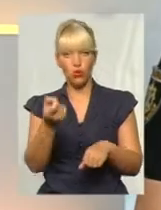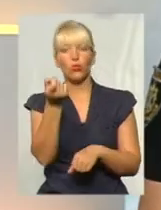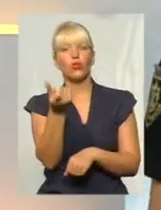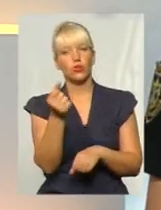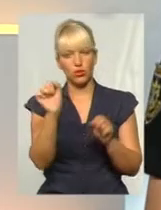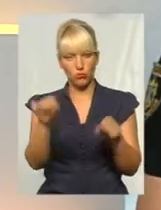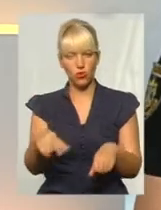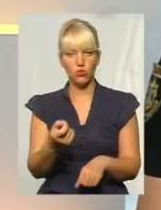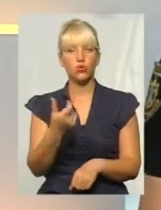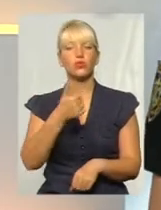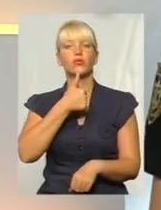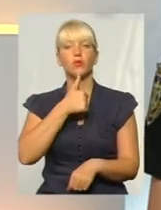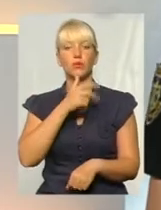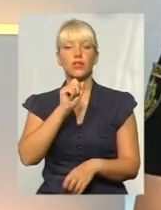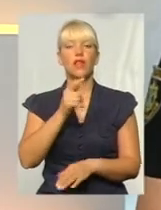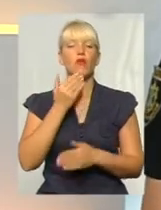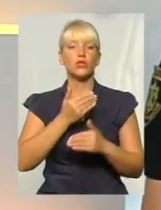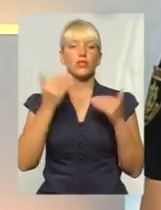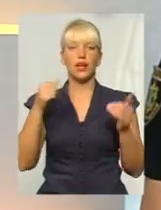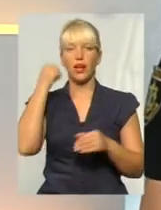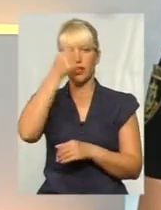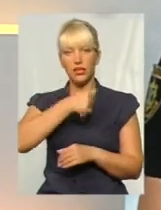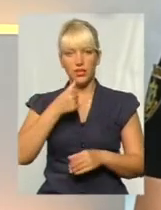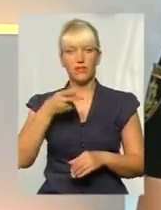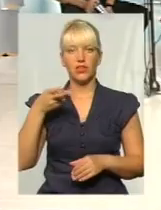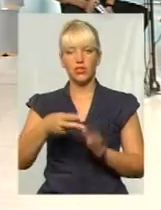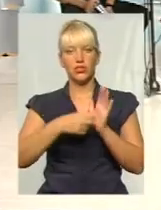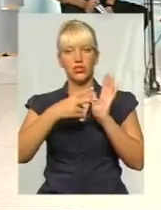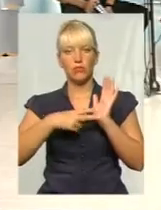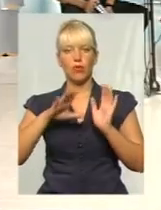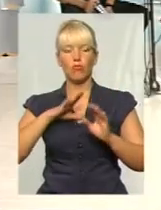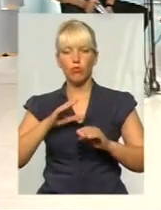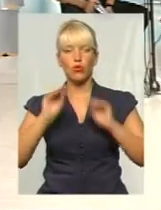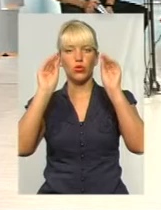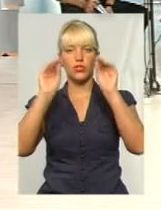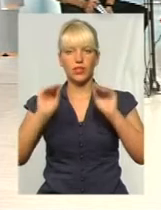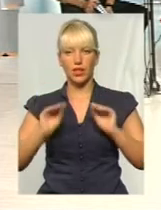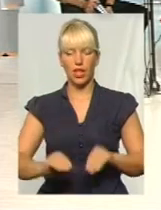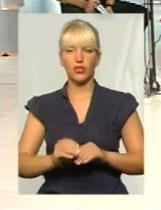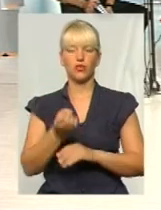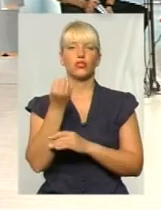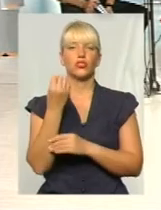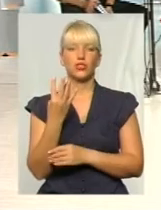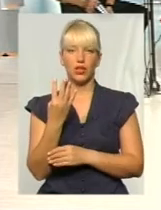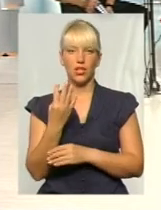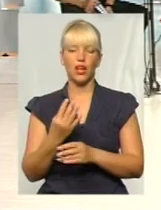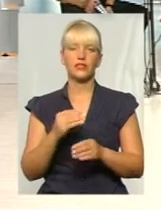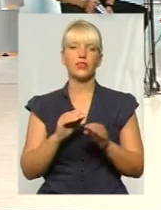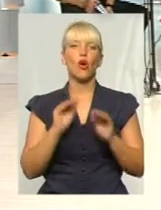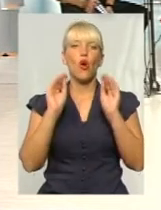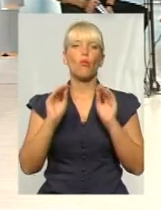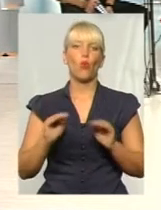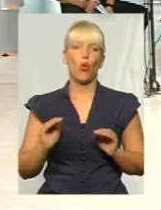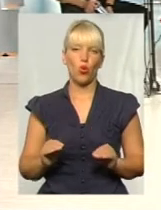спроби. Ось за останній рік, 2017, було складено 14 протоколів за